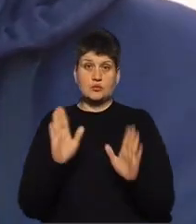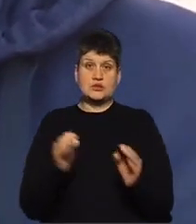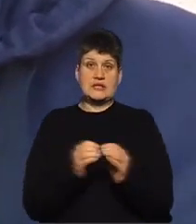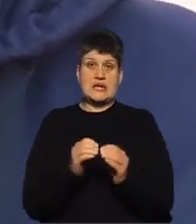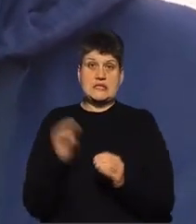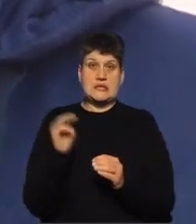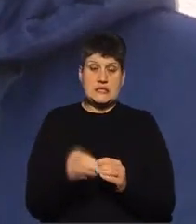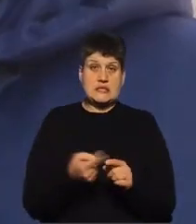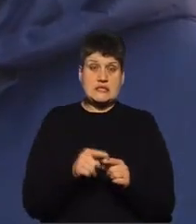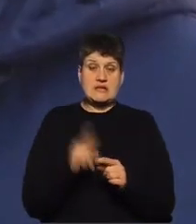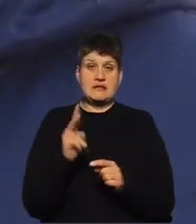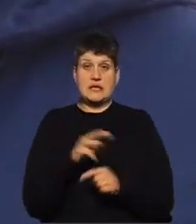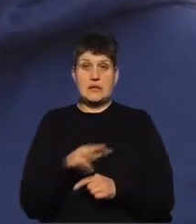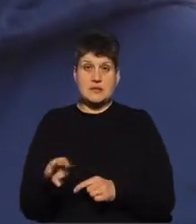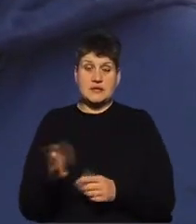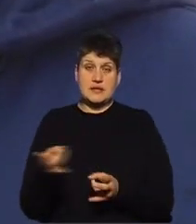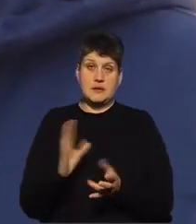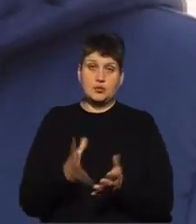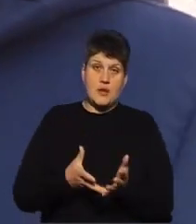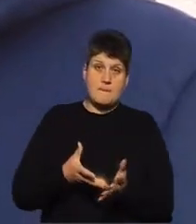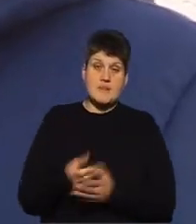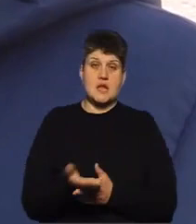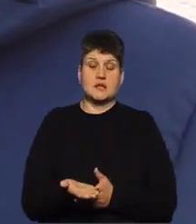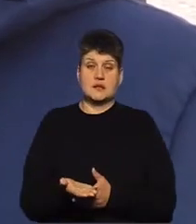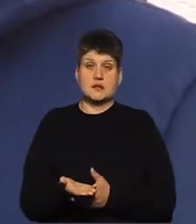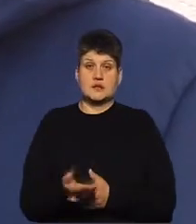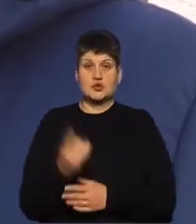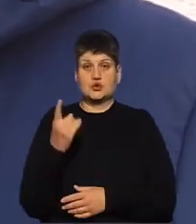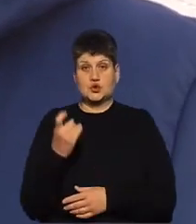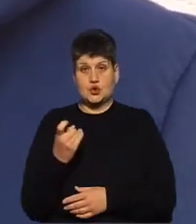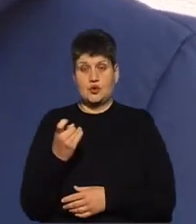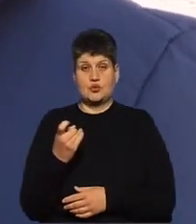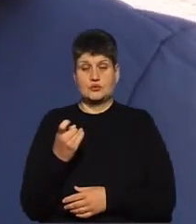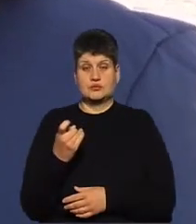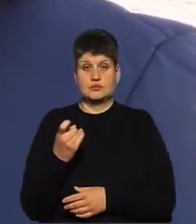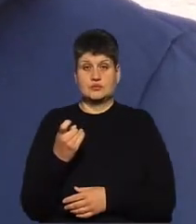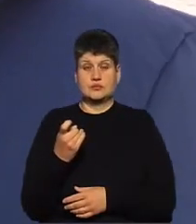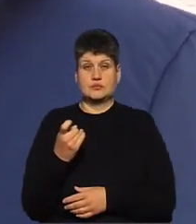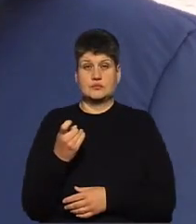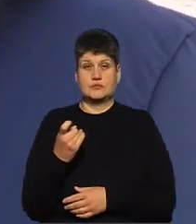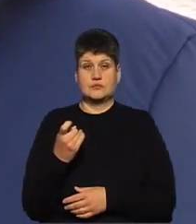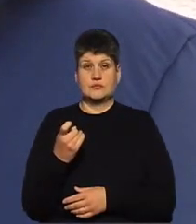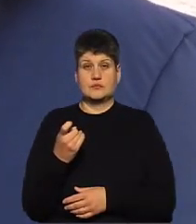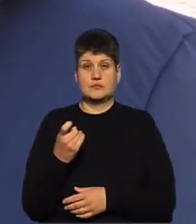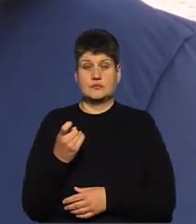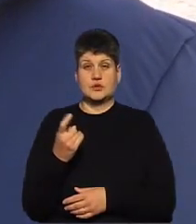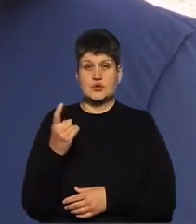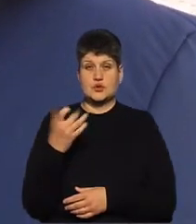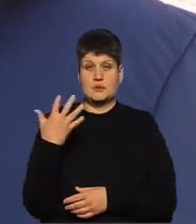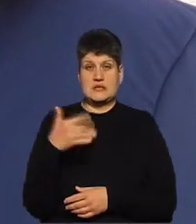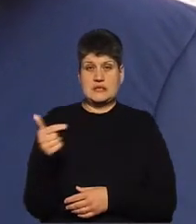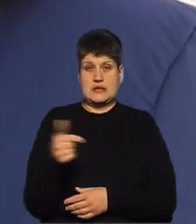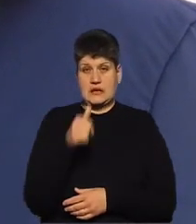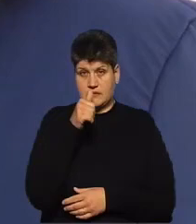цей квадратний метр треба буде платити 150 гривень в місяць.